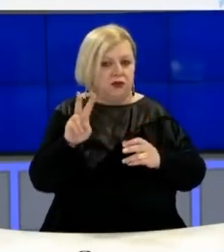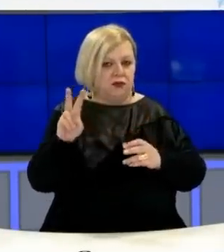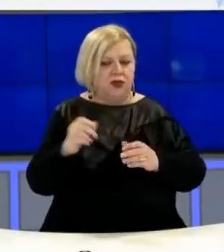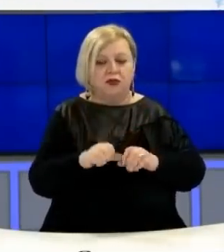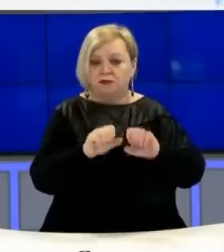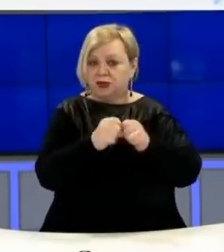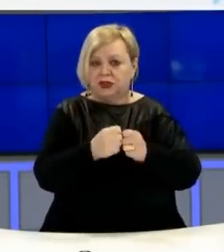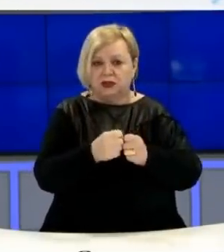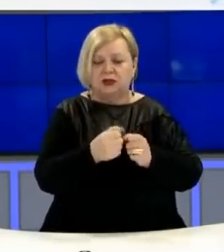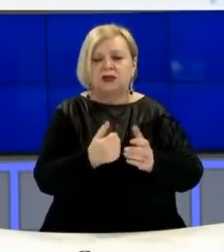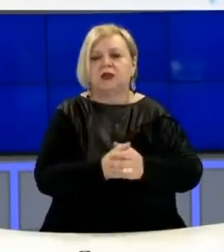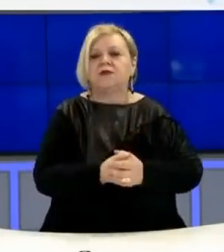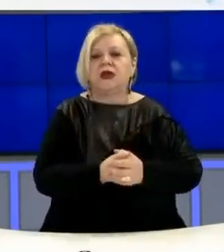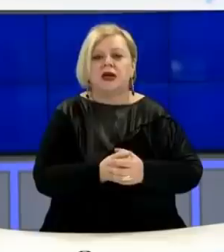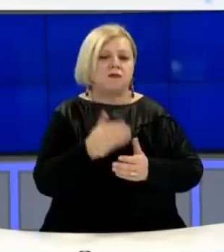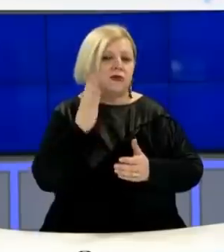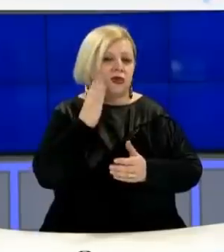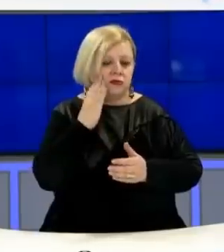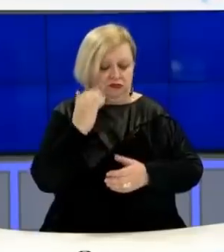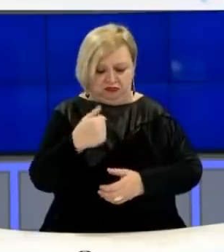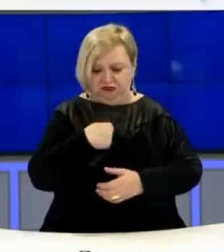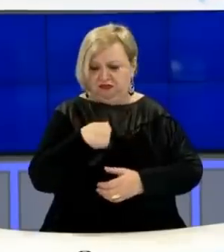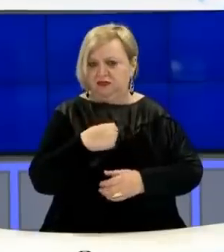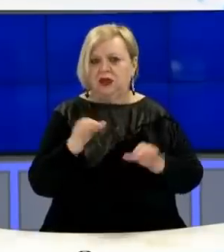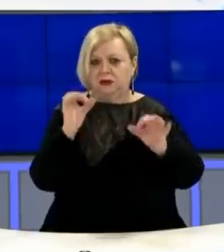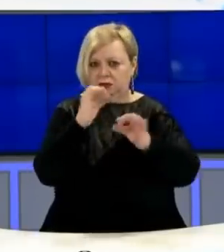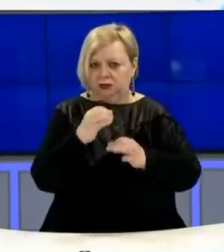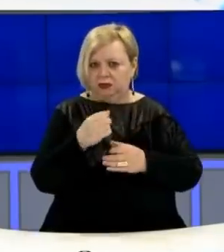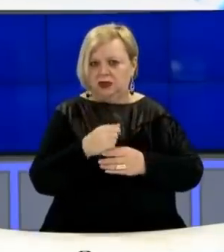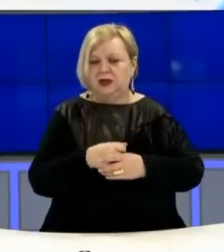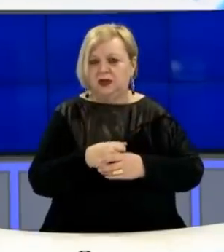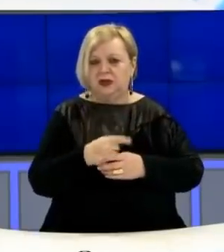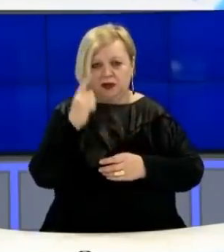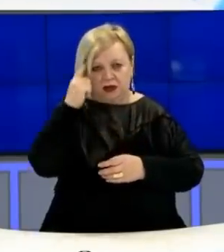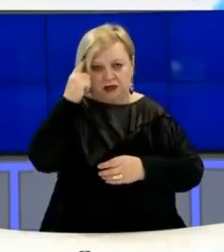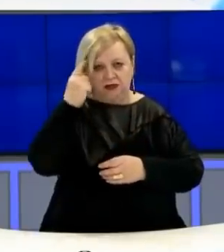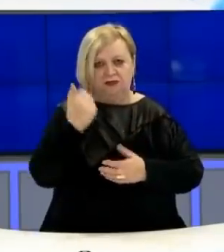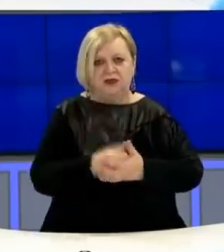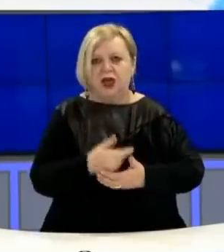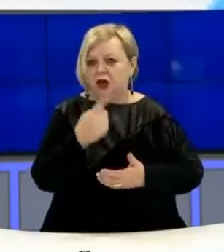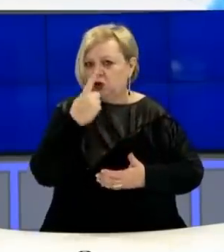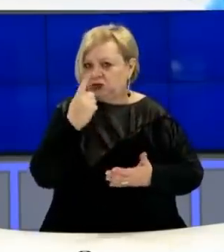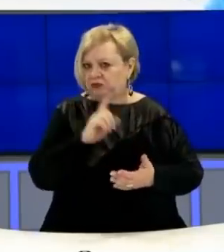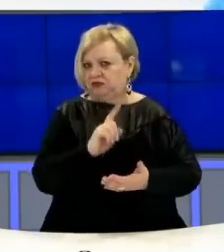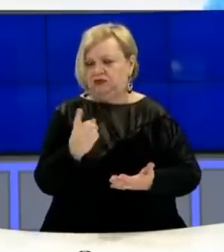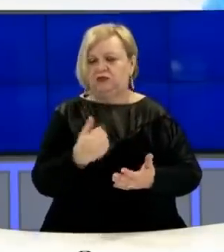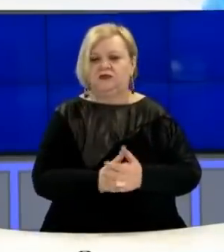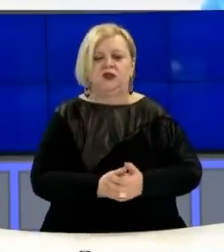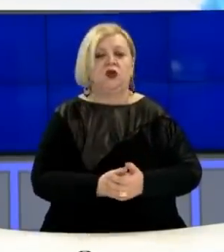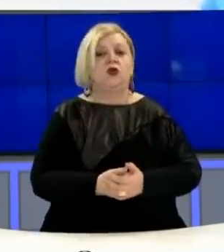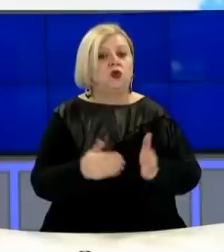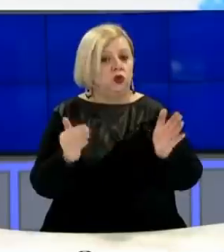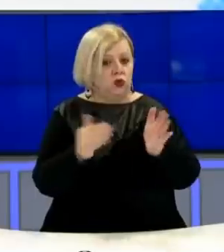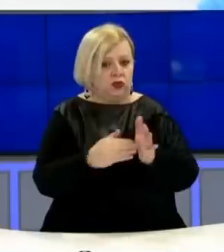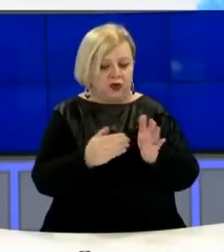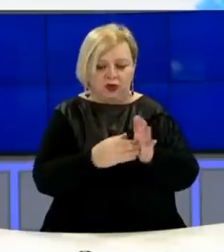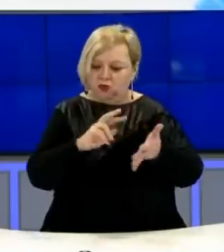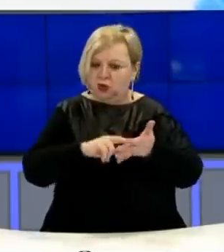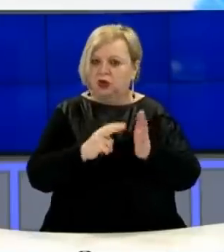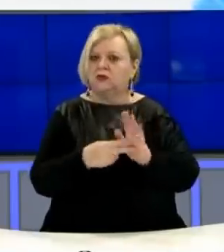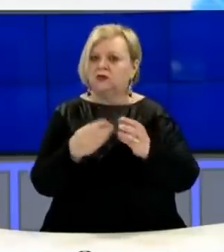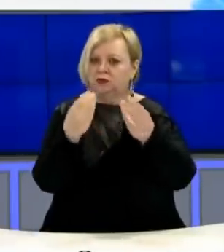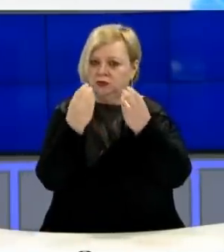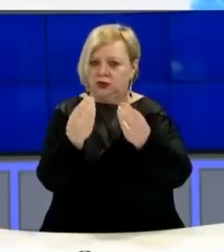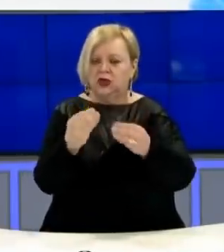jem as kina, as rësia, as zërmanija, e cila mund më bërë të bërë, ne vëna vënë një politike me ashme, ne vëna vënë një